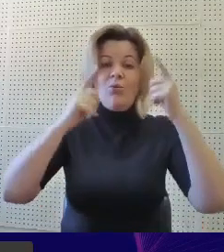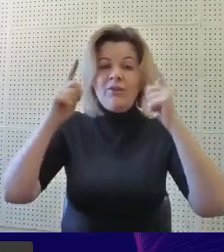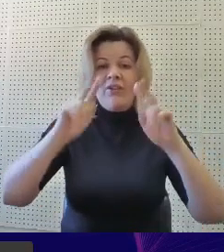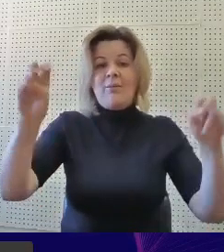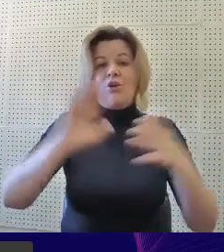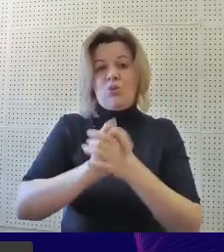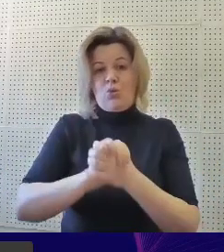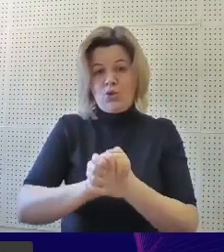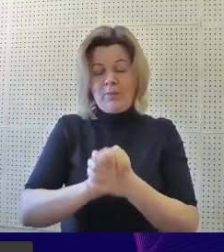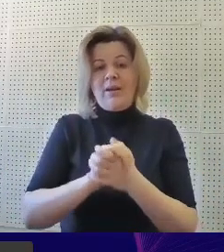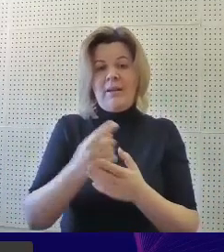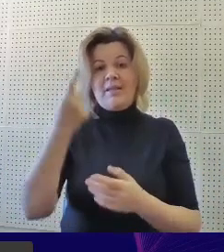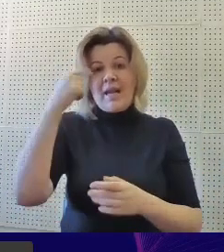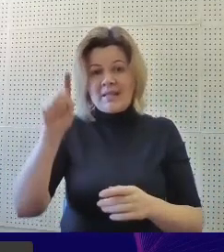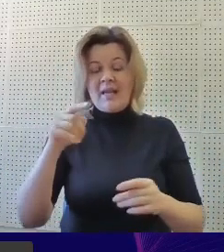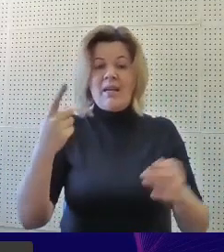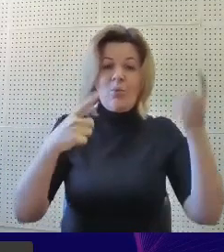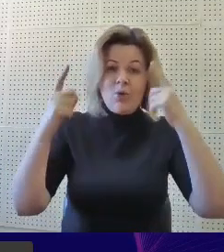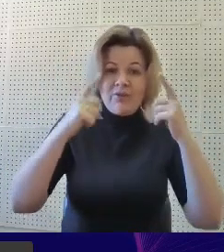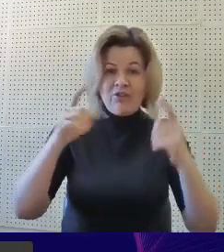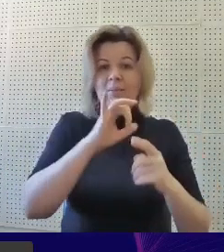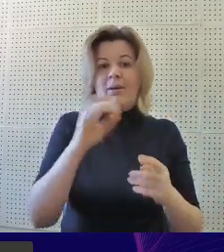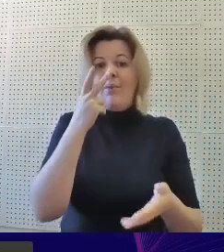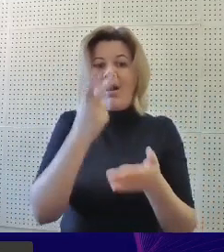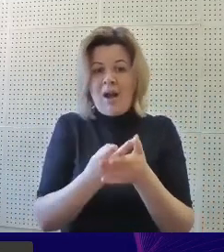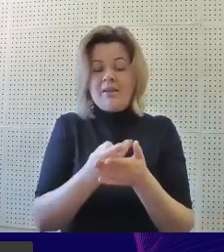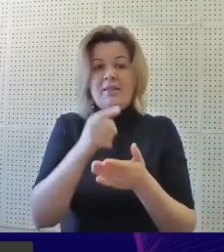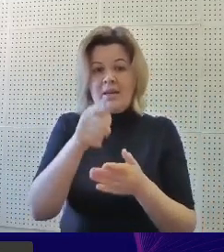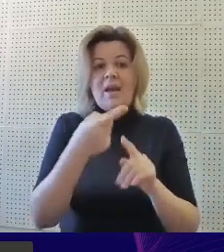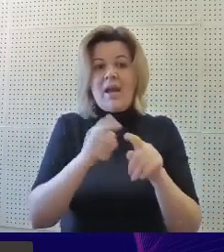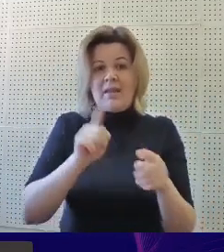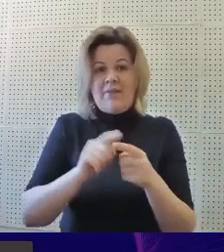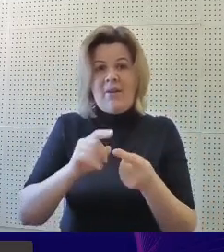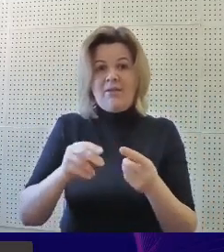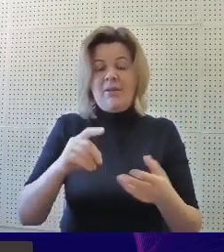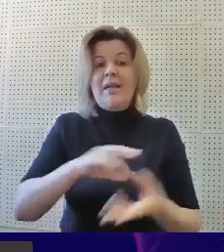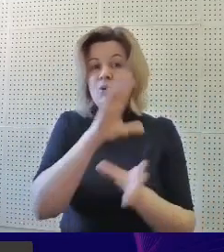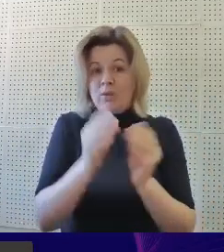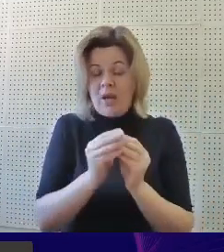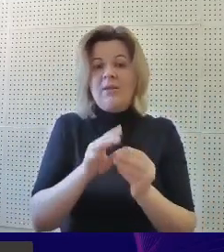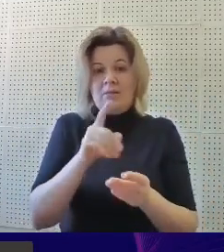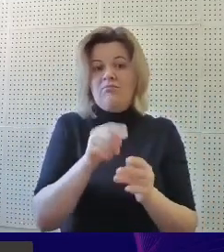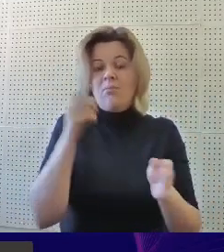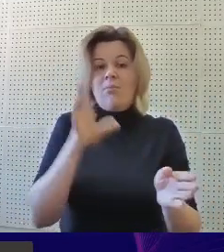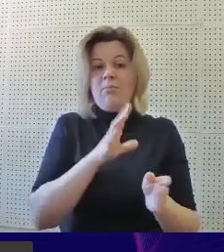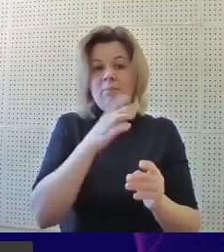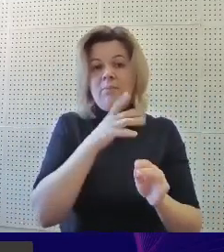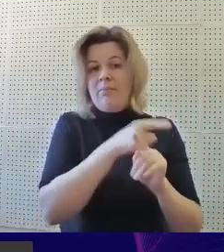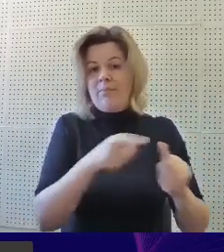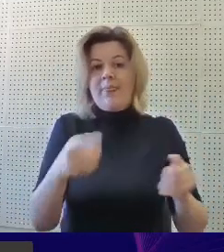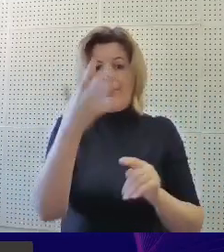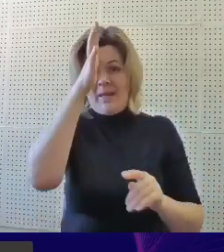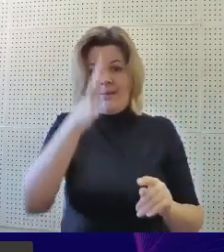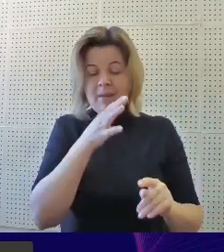Создание мультфильма от начала и до демонстрации итогового продукта заняло 5 месяцев. В результате проделанной